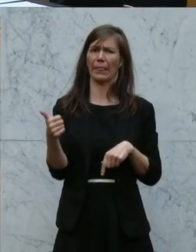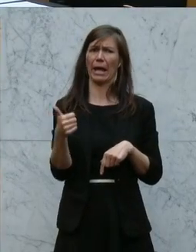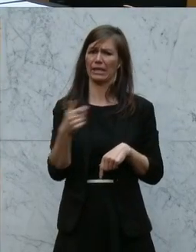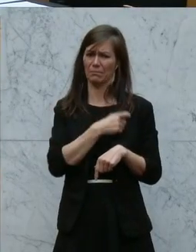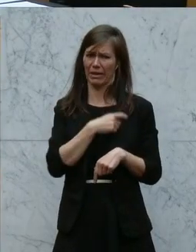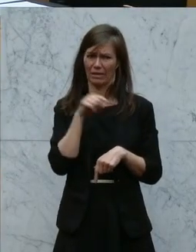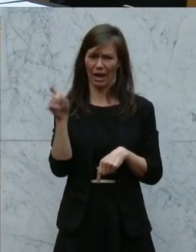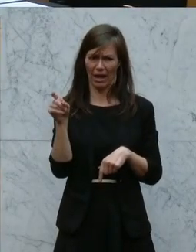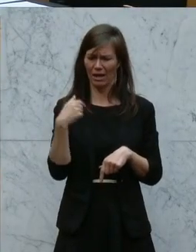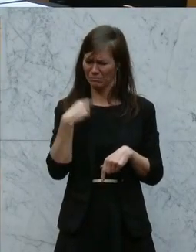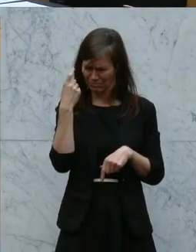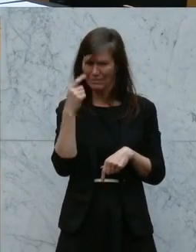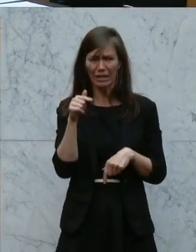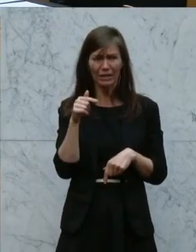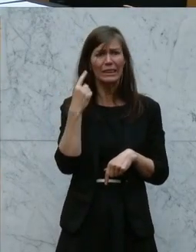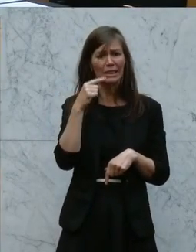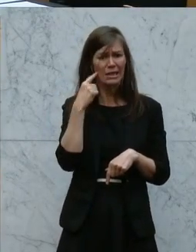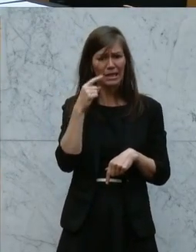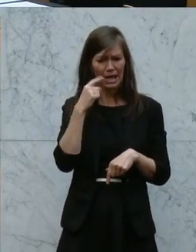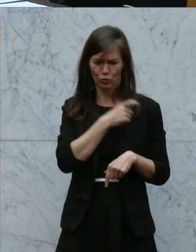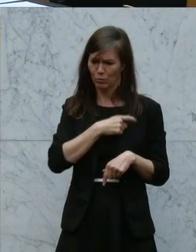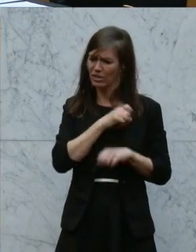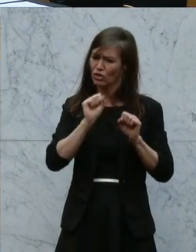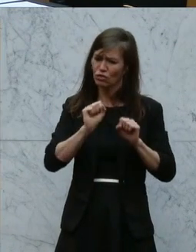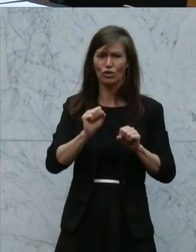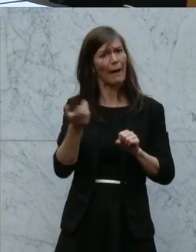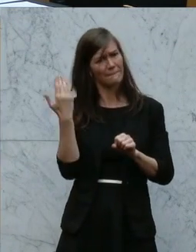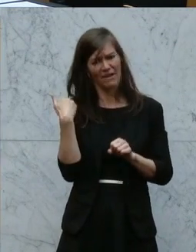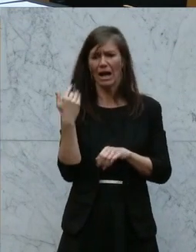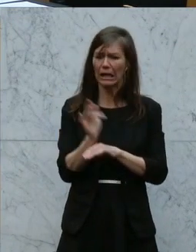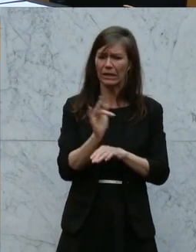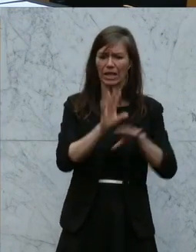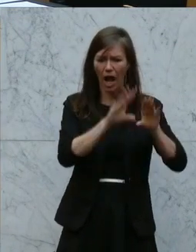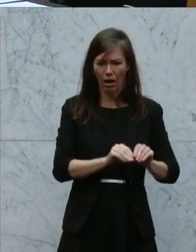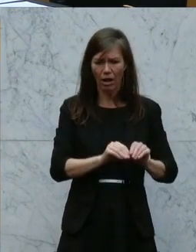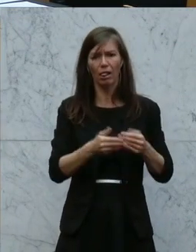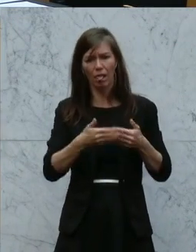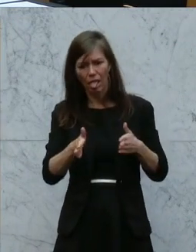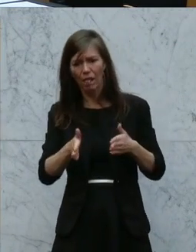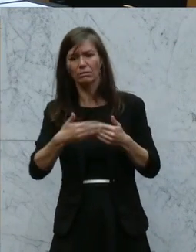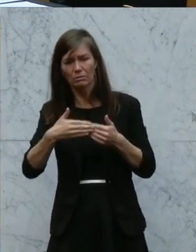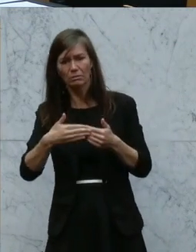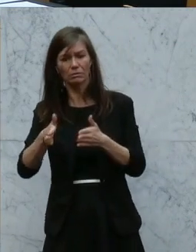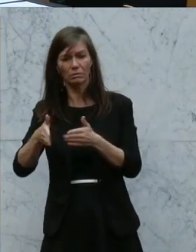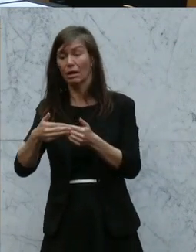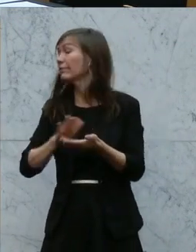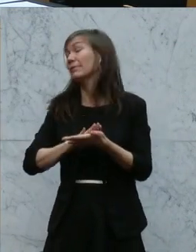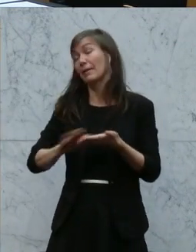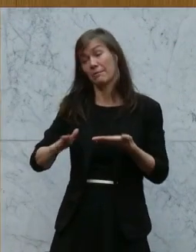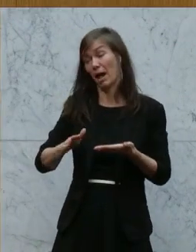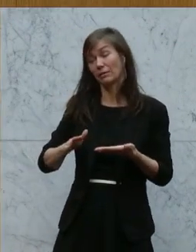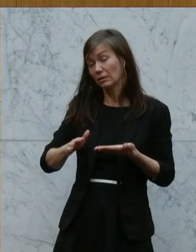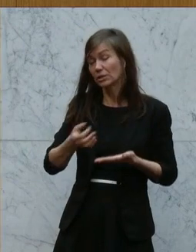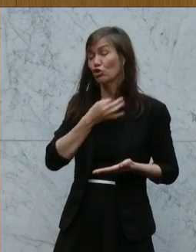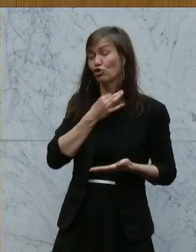Sie ganz genau, dass wir sehr kritisch waren, diesen Auf und Zu und den vielen Lockdowns und denen nie zugestimmt haben, weil wir immer auch im